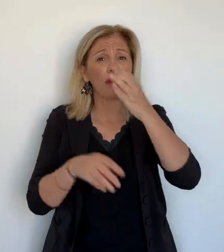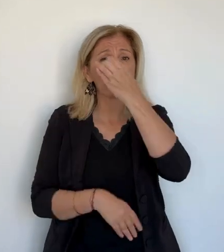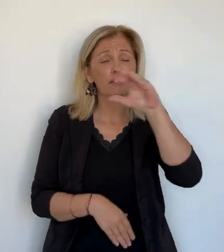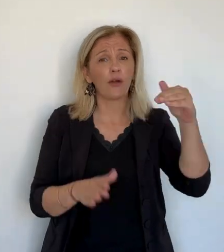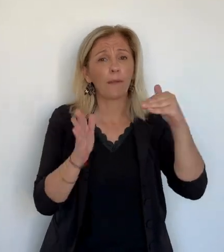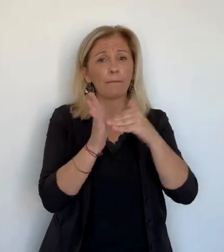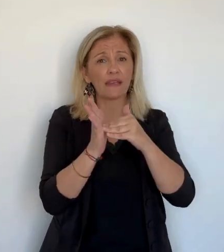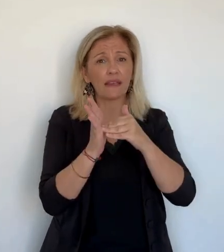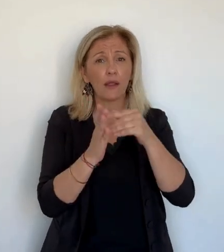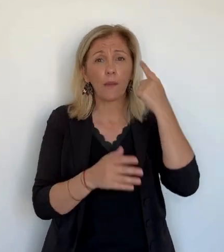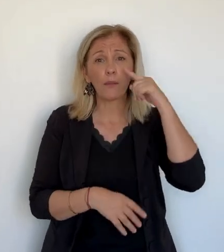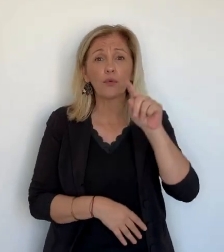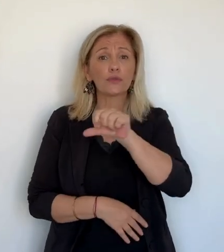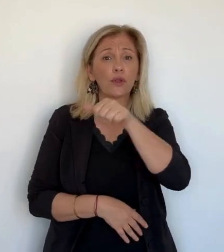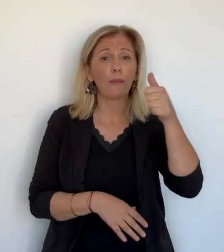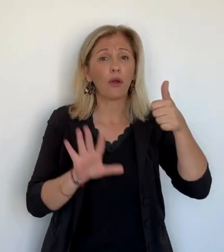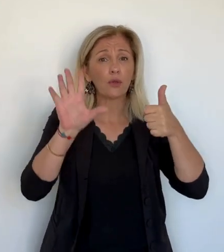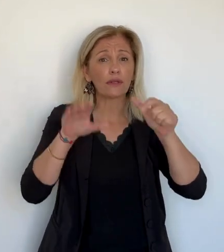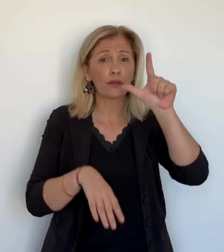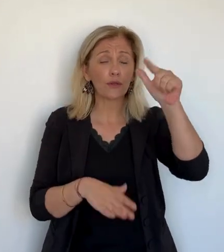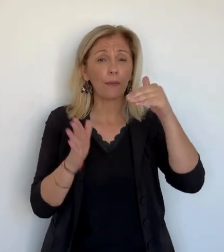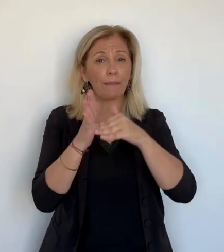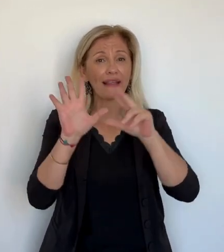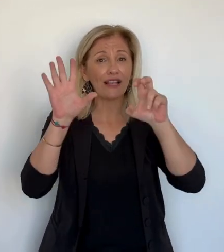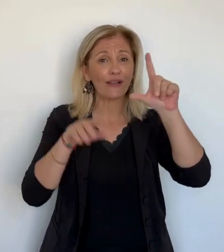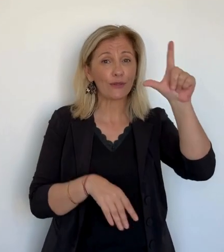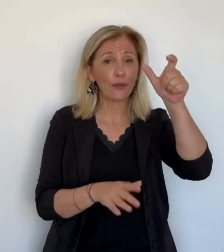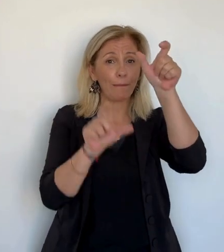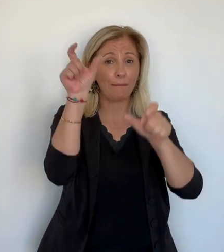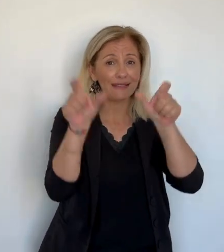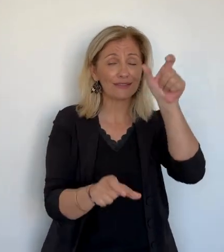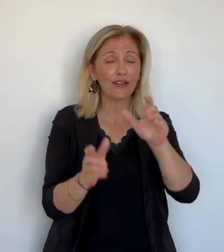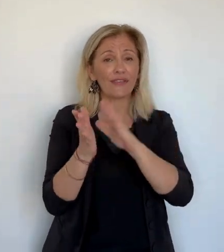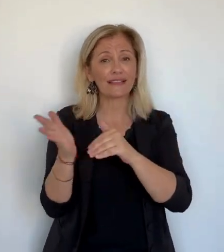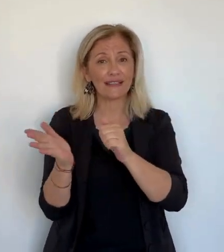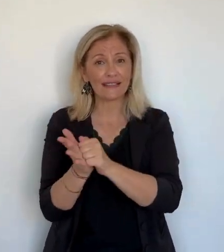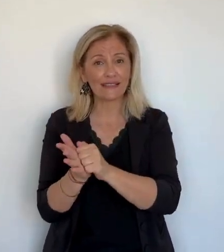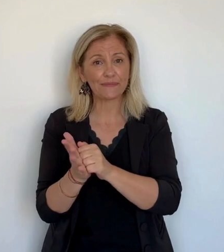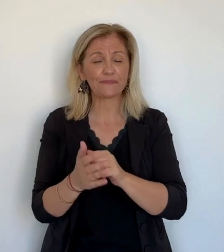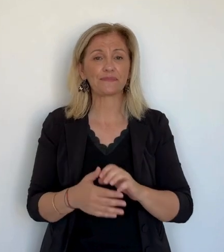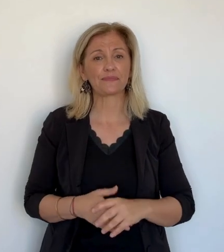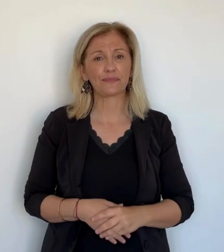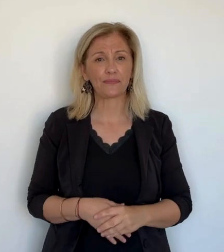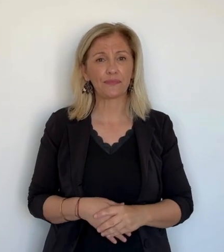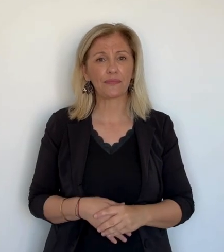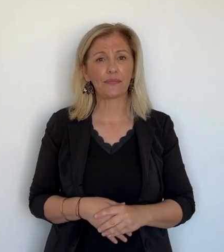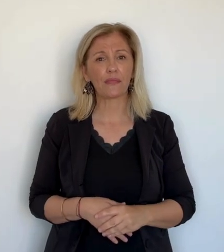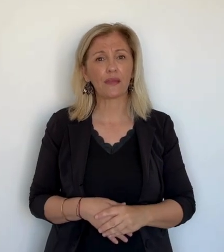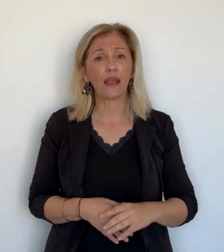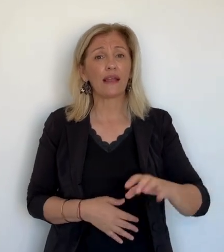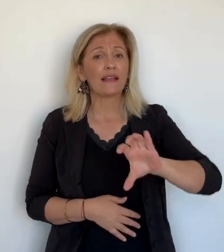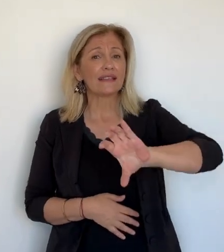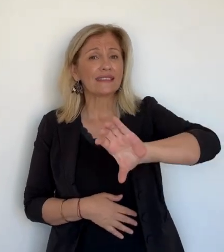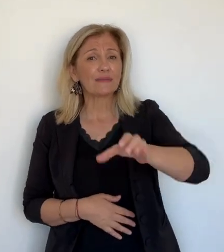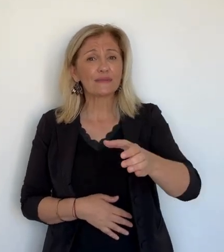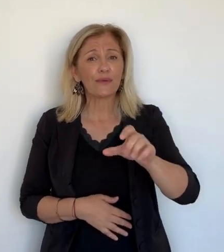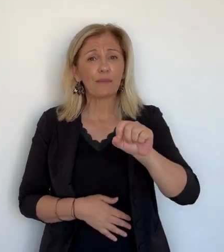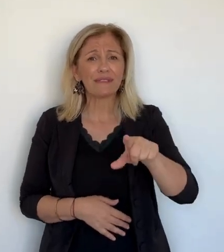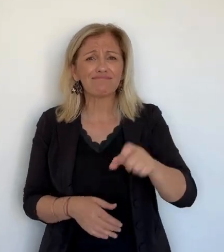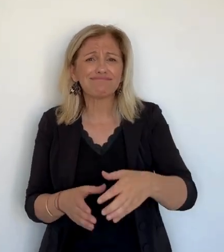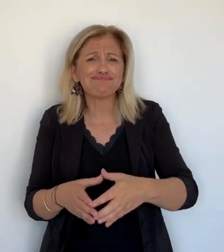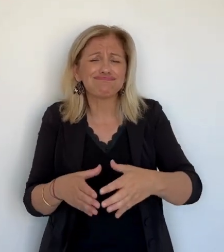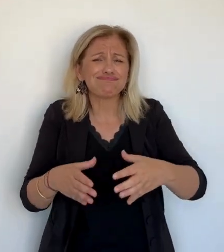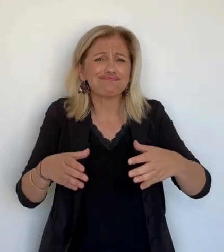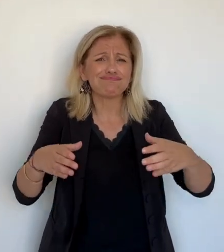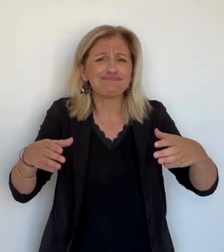000 inscrits. Il s'agit là du ratio le plus faible. Cette circonscription est en pleine expansion démographique au sud. D'exemple